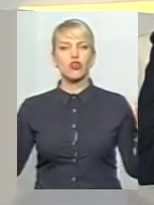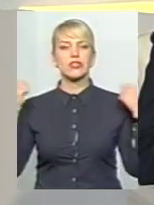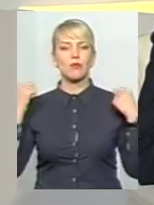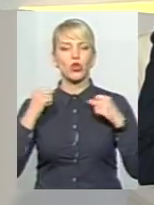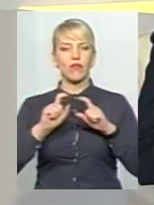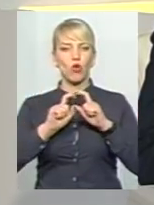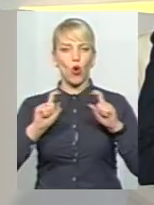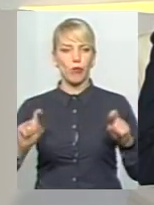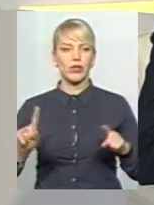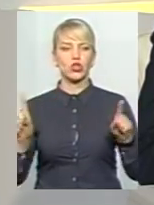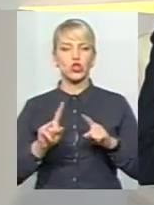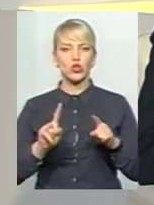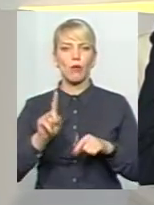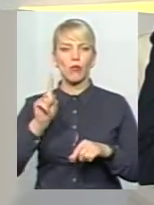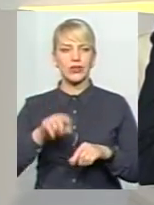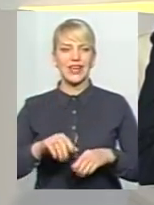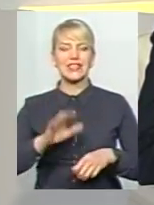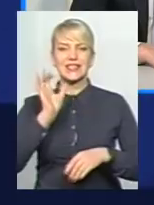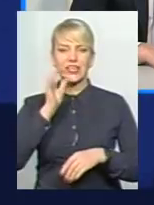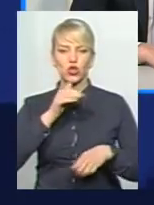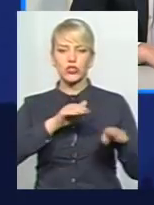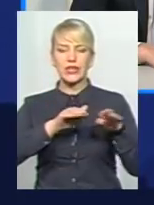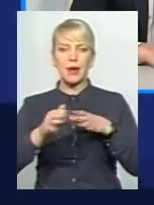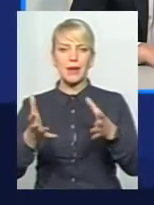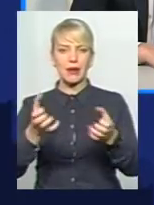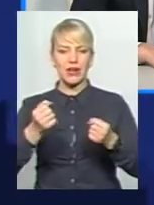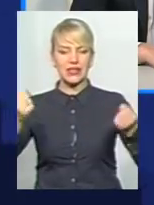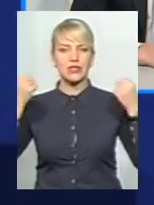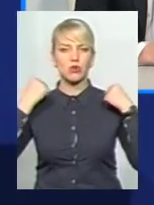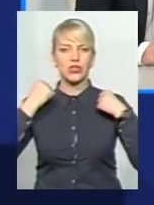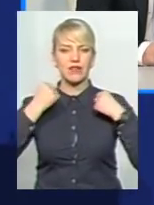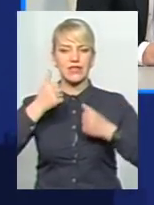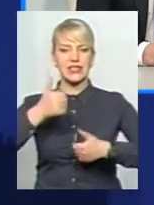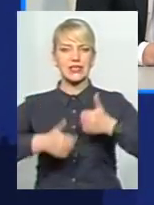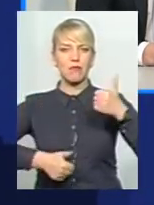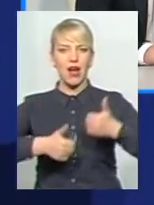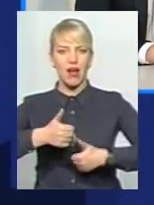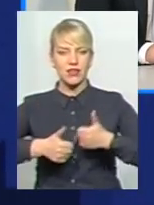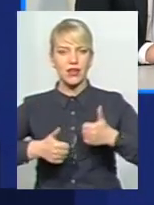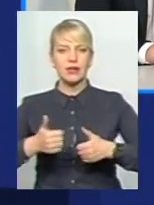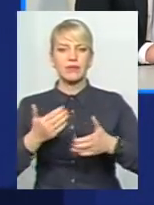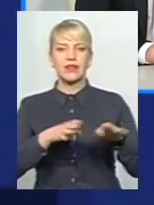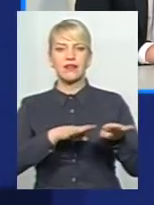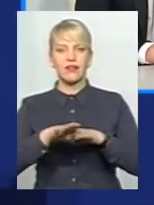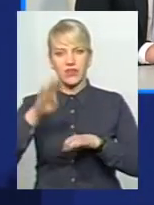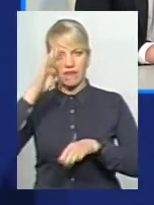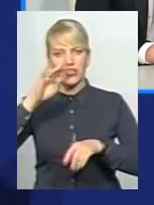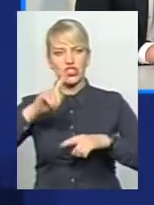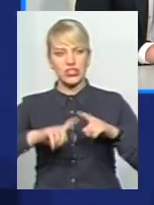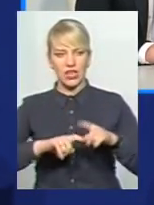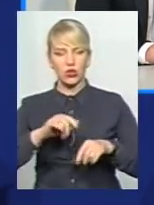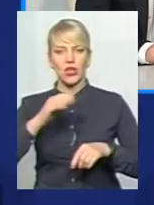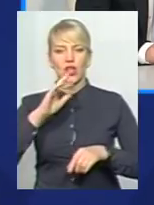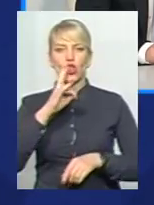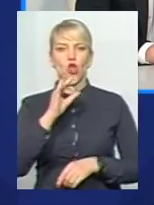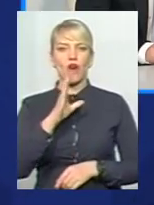'єкту для того, щоб, бодай, серйозного рівня приймати спортивні змагання, хоча б рівня вітчизняного. Наш